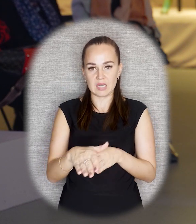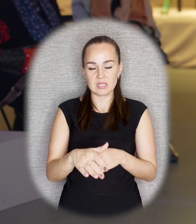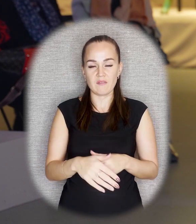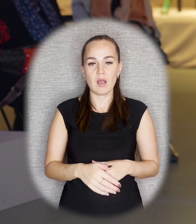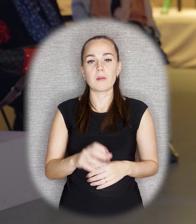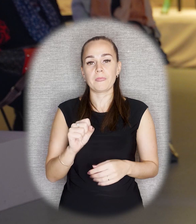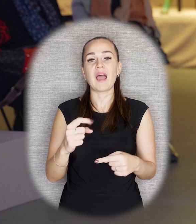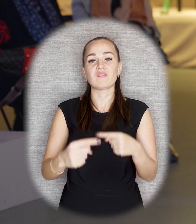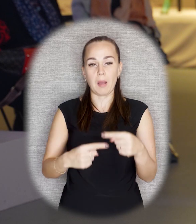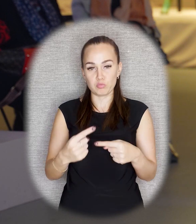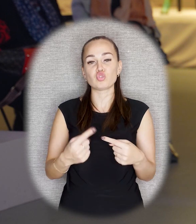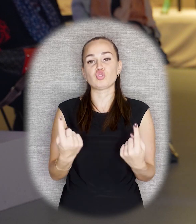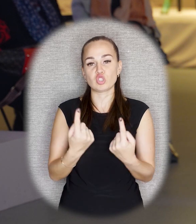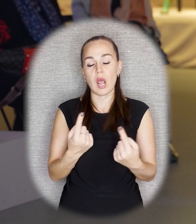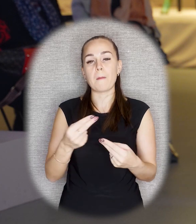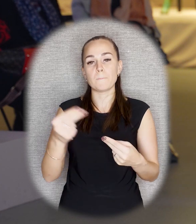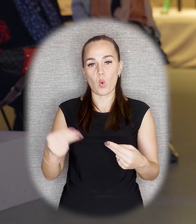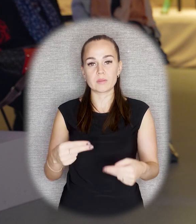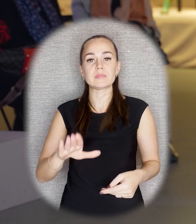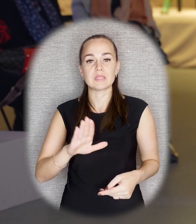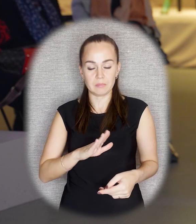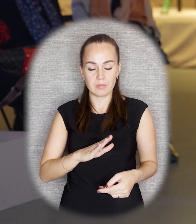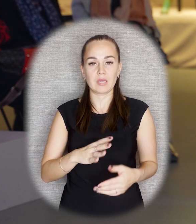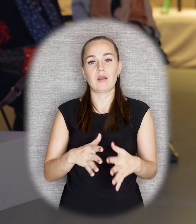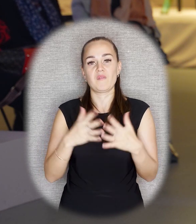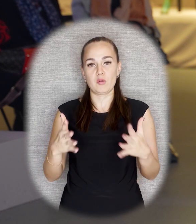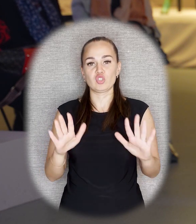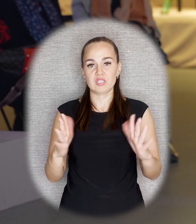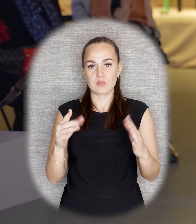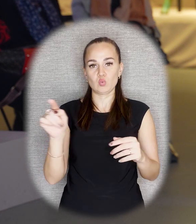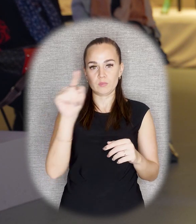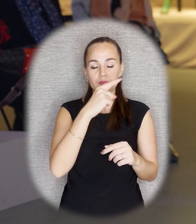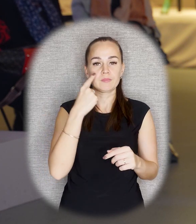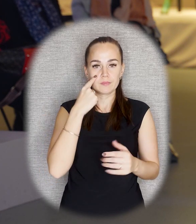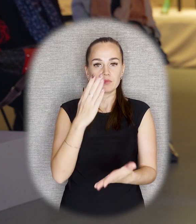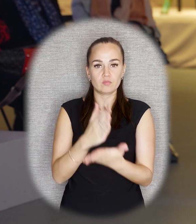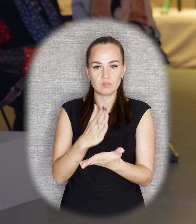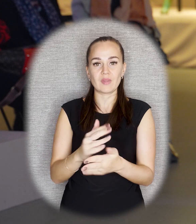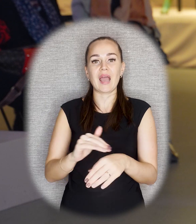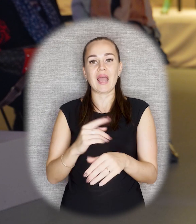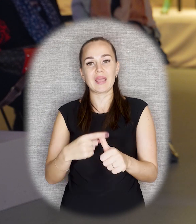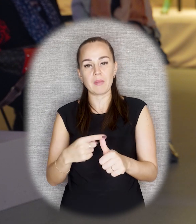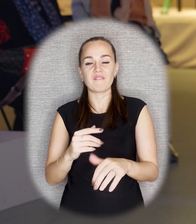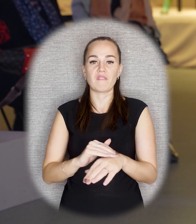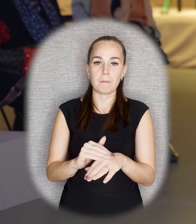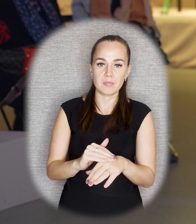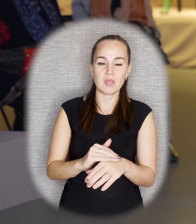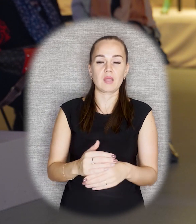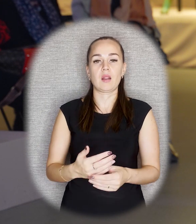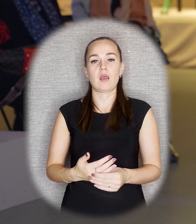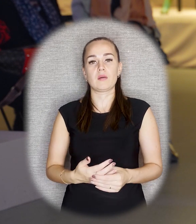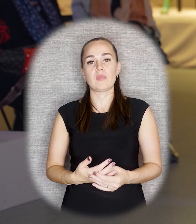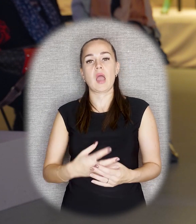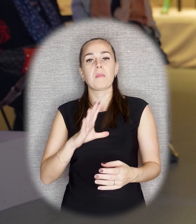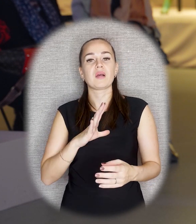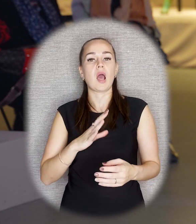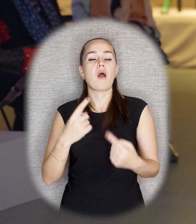Обычно все-таки подписи были. В большинстве случаев просто были имя и фамилия. В некоторых случаях была какая-то